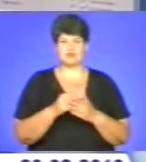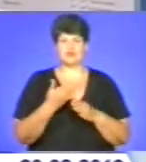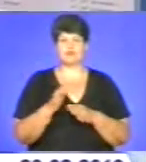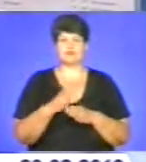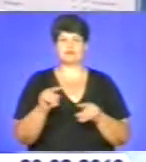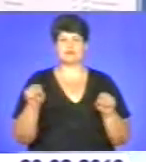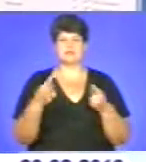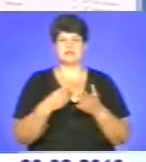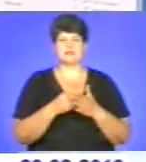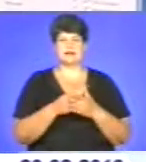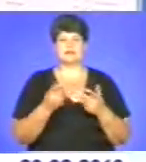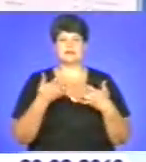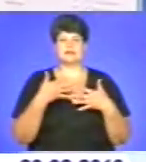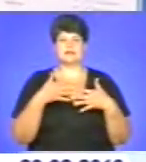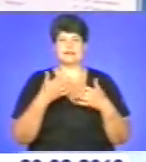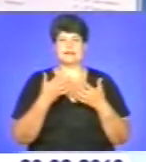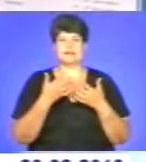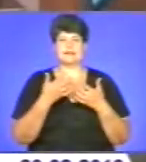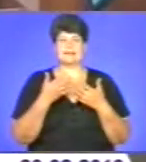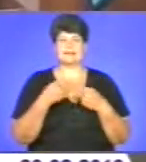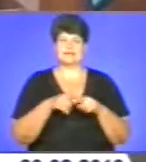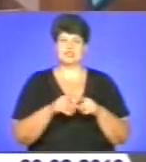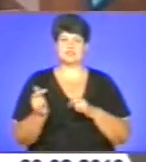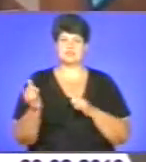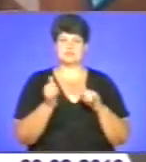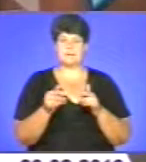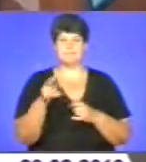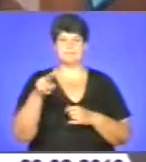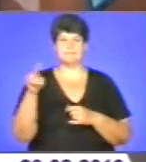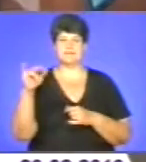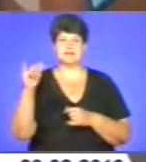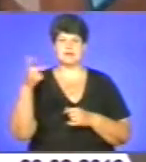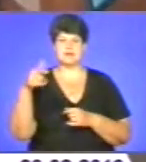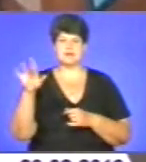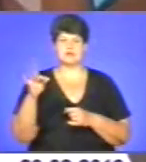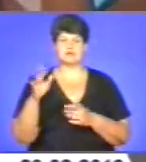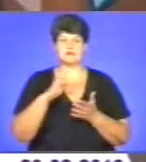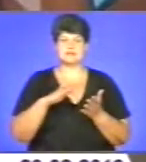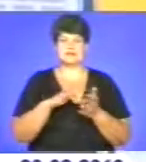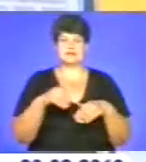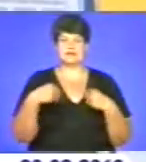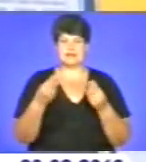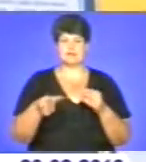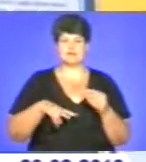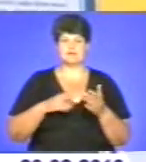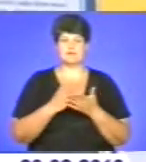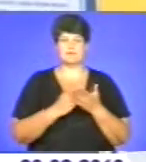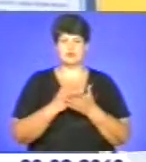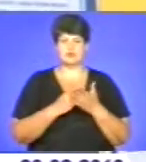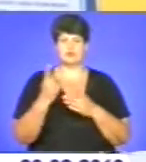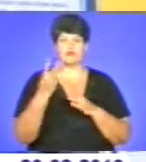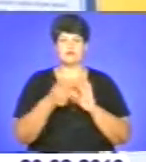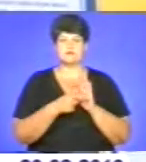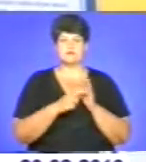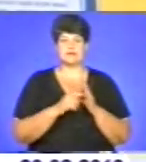створення та матеріально-технічне забезпечення Підгаєцького центру надання адміністративних послуг. У двох кімнатах розташовані